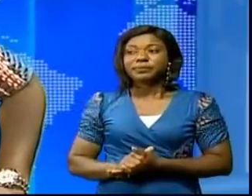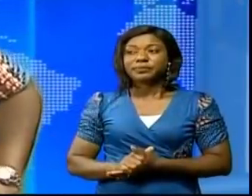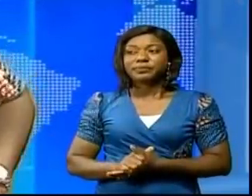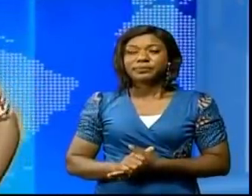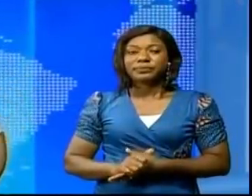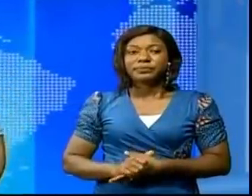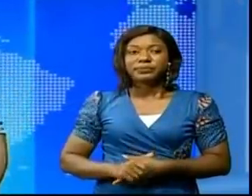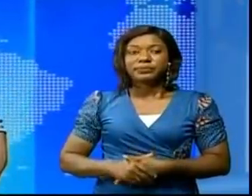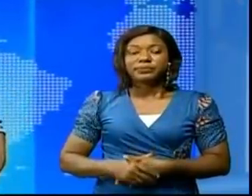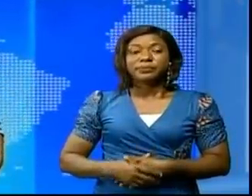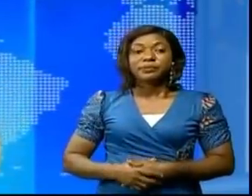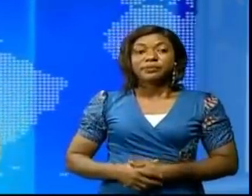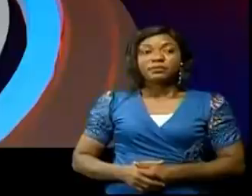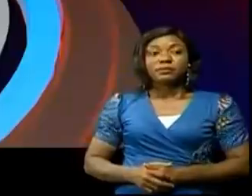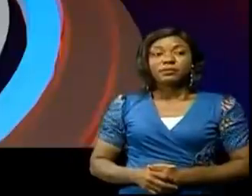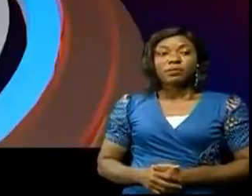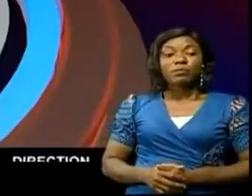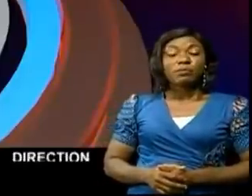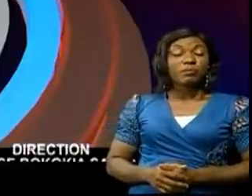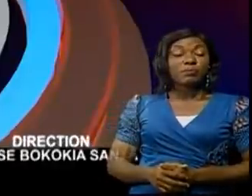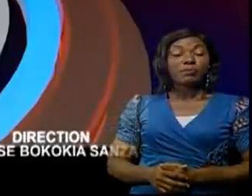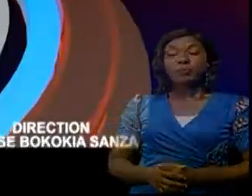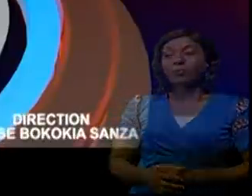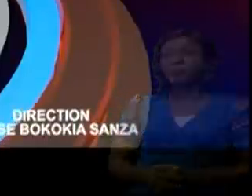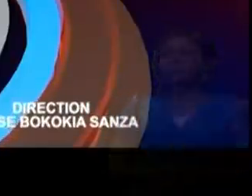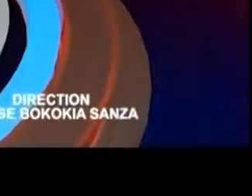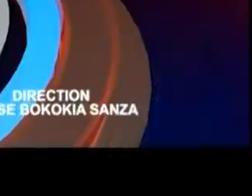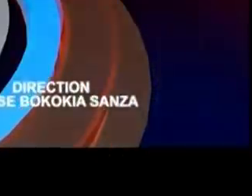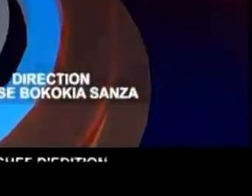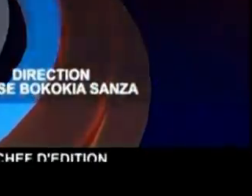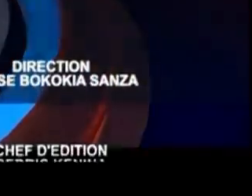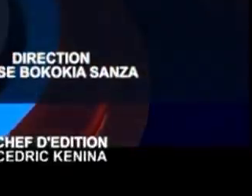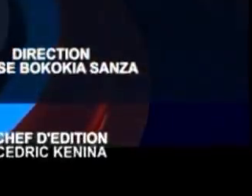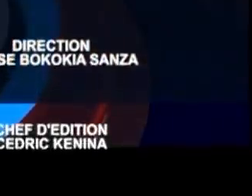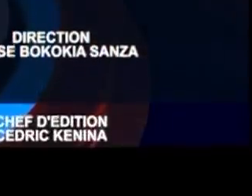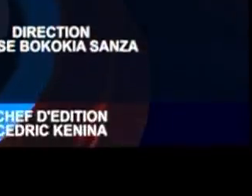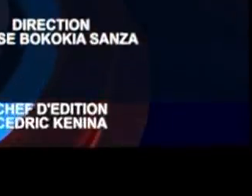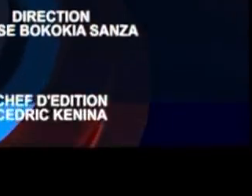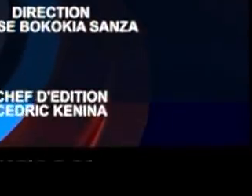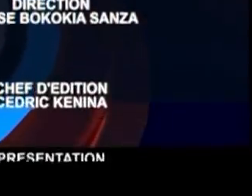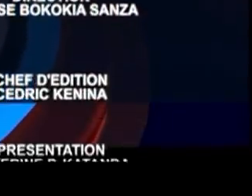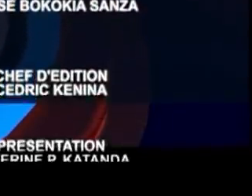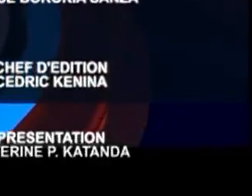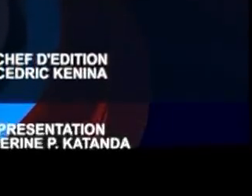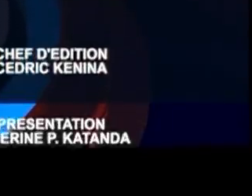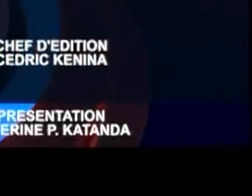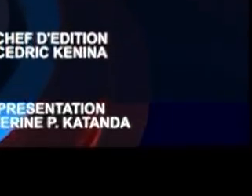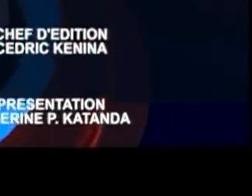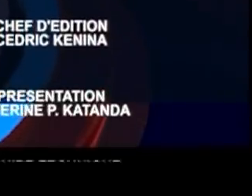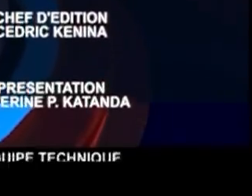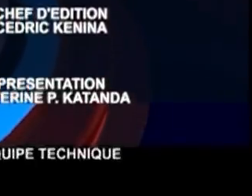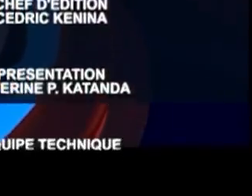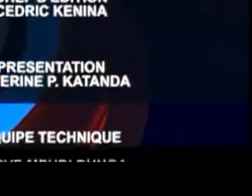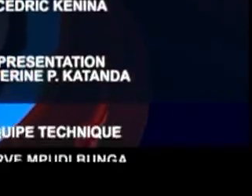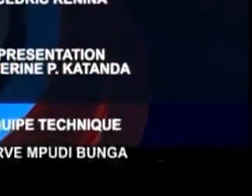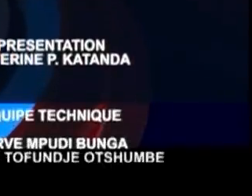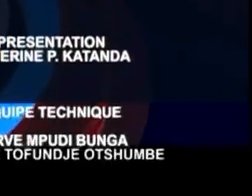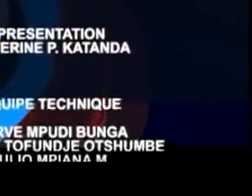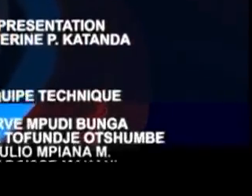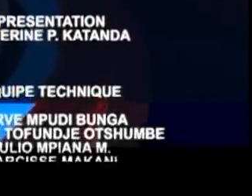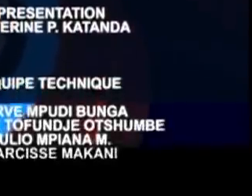Société Radio-Canada Sous-titrage Radio